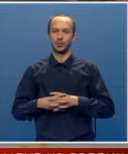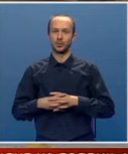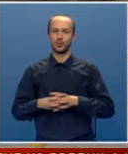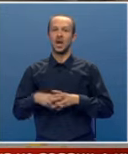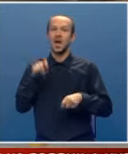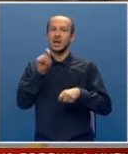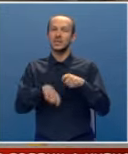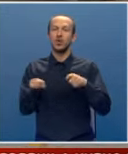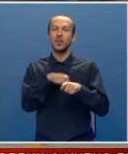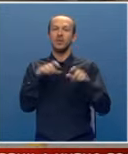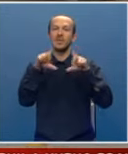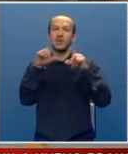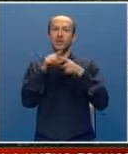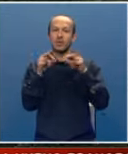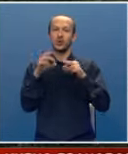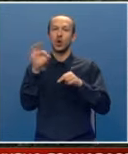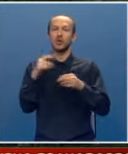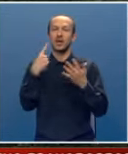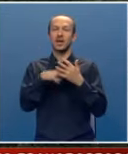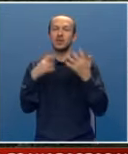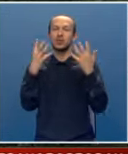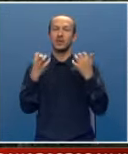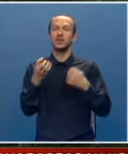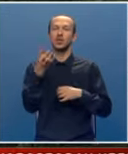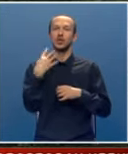Kazdano popravni zavod Foča, osnovan 1949.